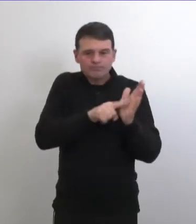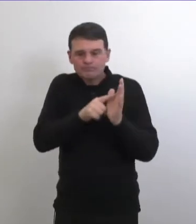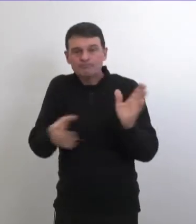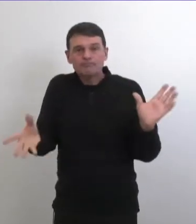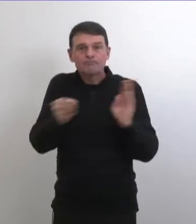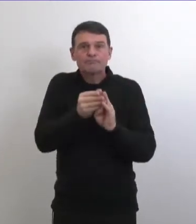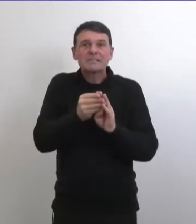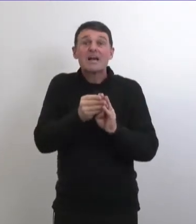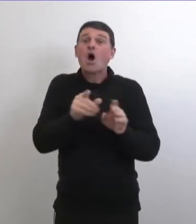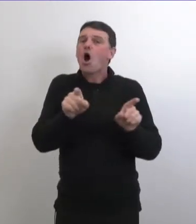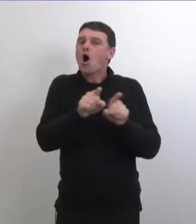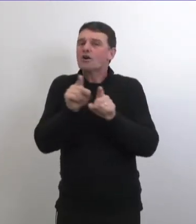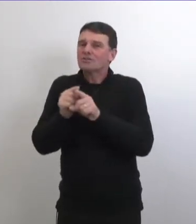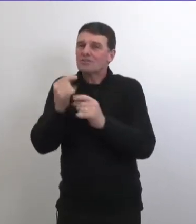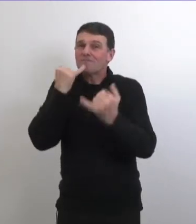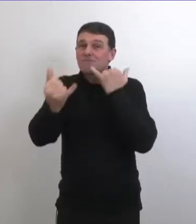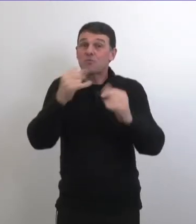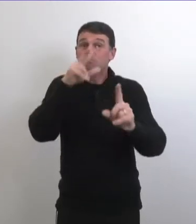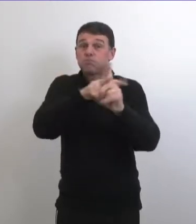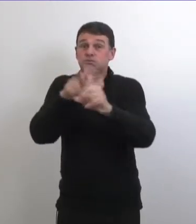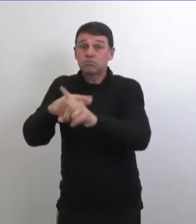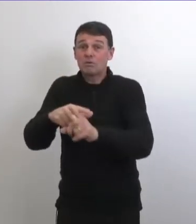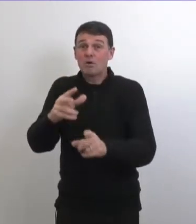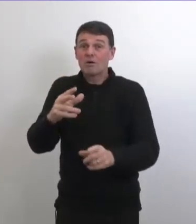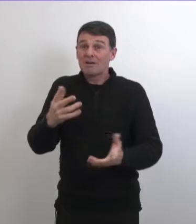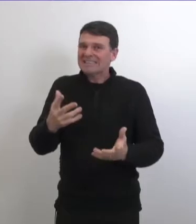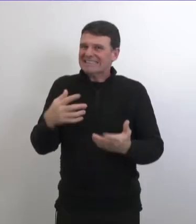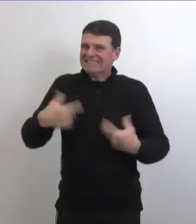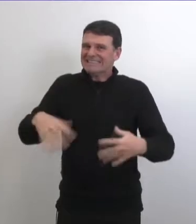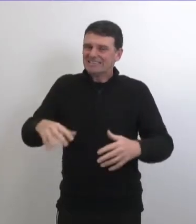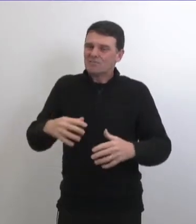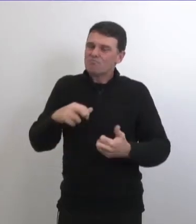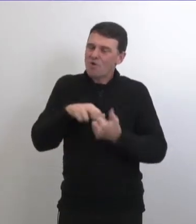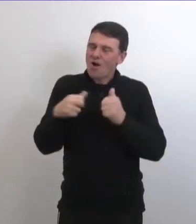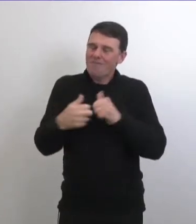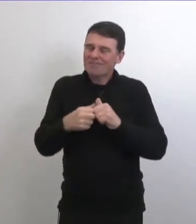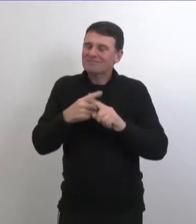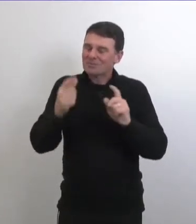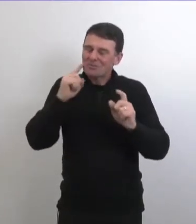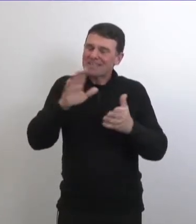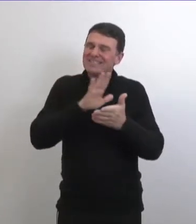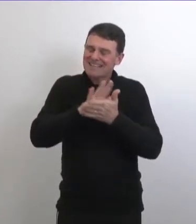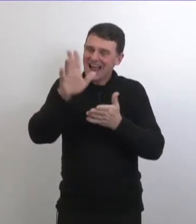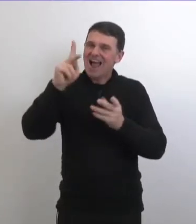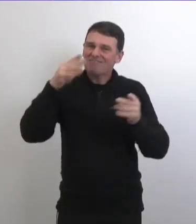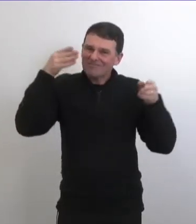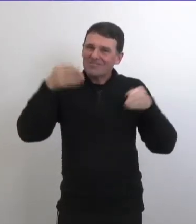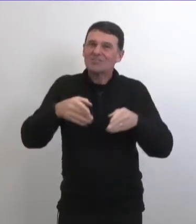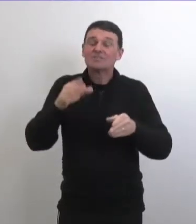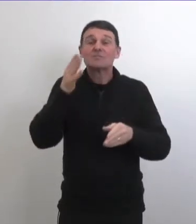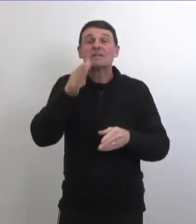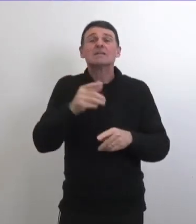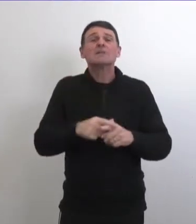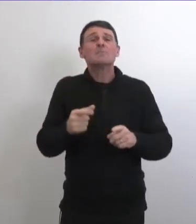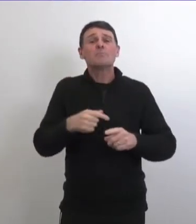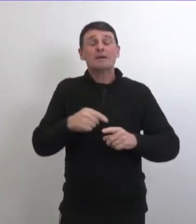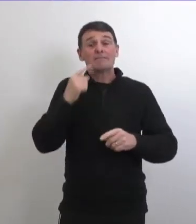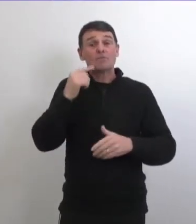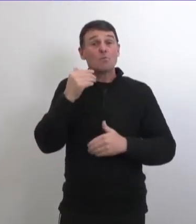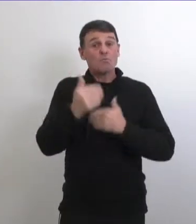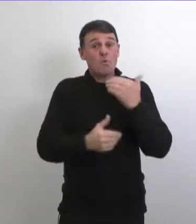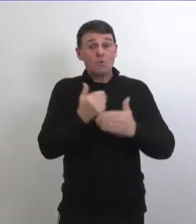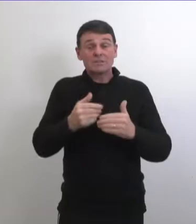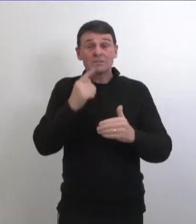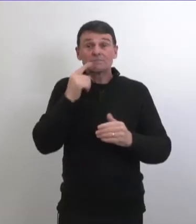examiner l'ensemble du processus les trois jours donc la réservation là où il ya eu des problèmes mais je crois qu'il ya beaucoup de problèmes qui sont en train d'être